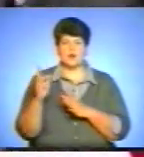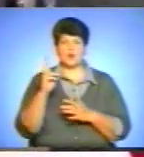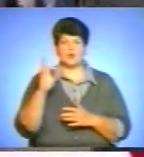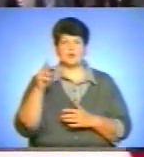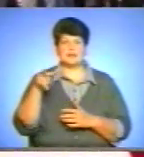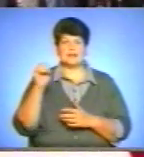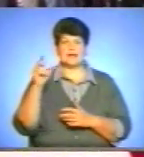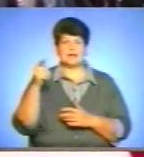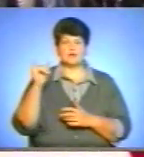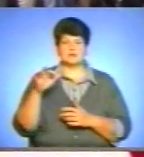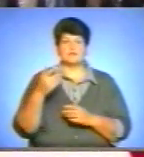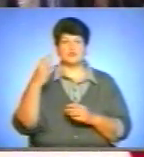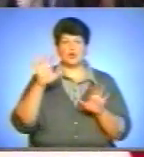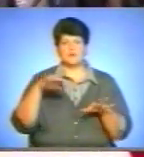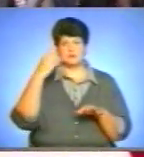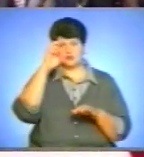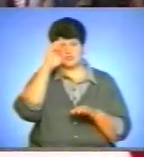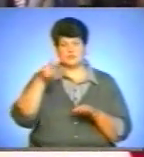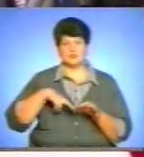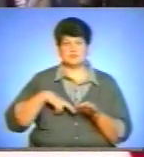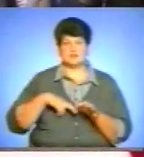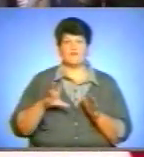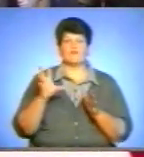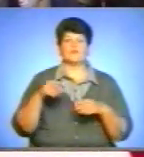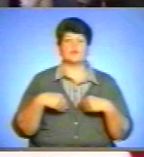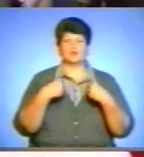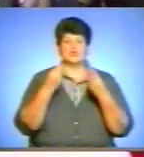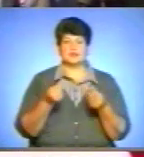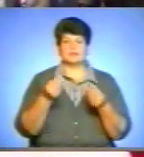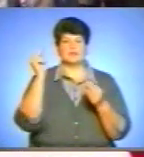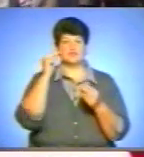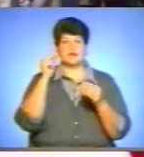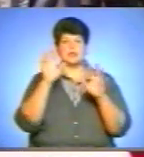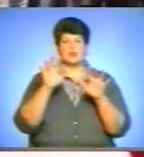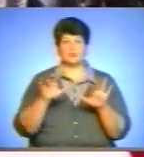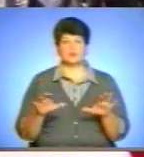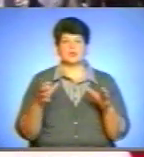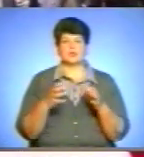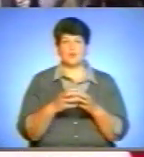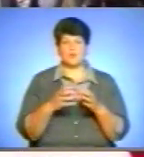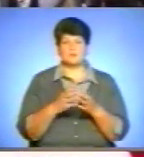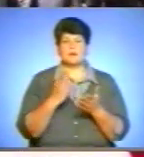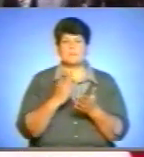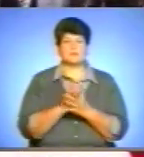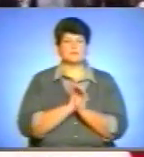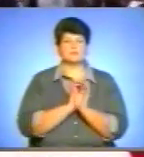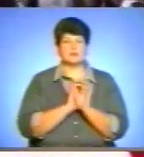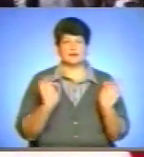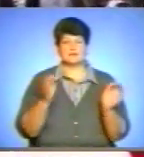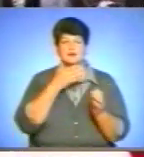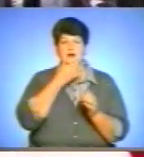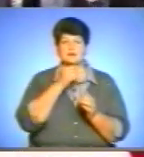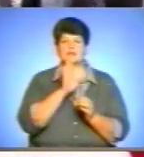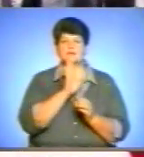від голови обласної державної адміністрації ми вручили їм навчальний комп'ютерний комплекс. Адже ми маємо прекрасних, гарних дівчат,